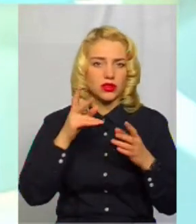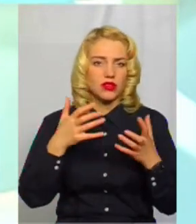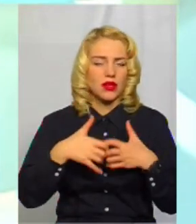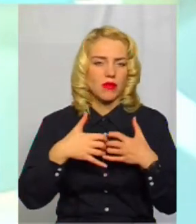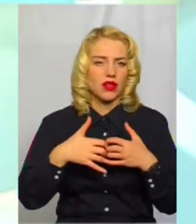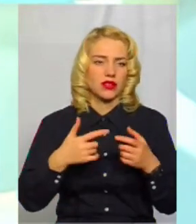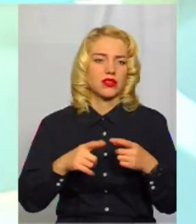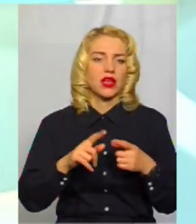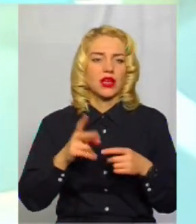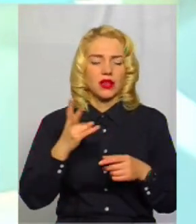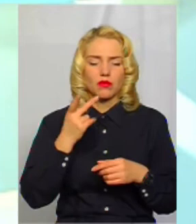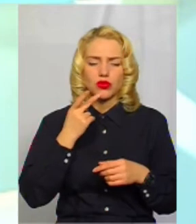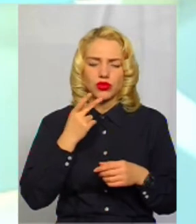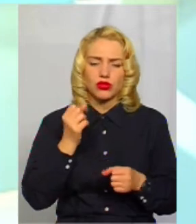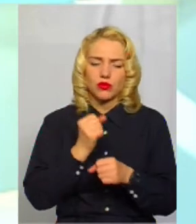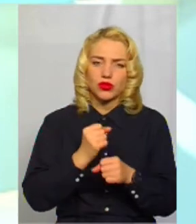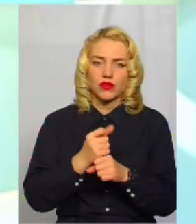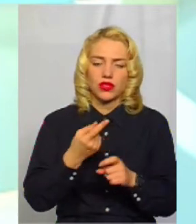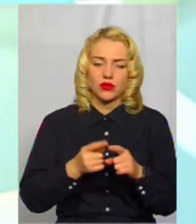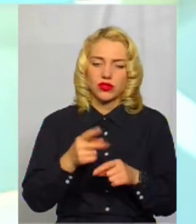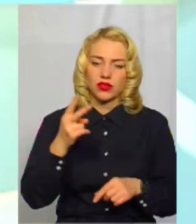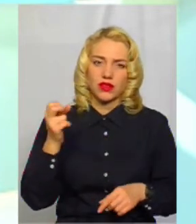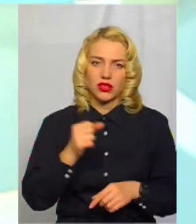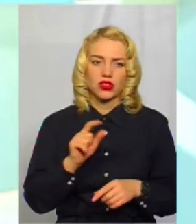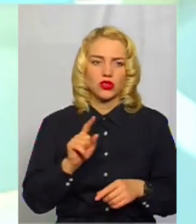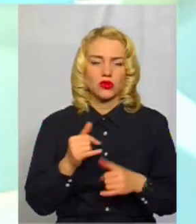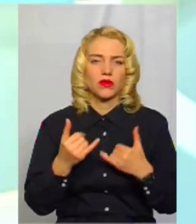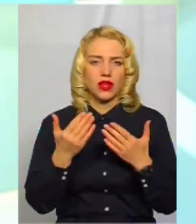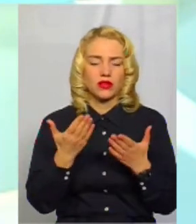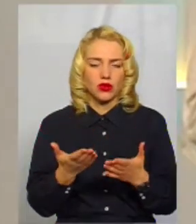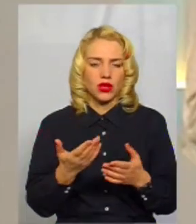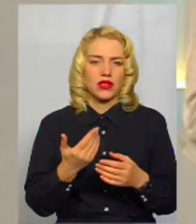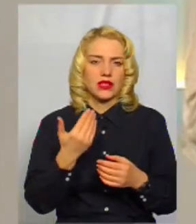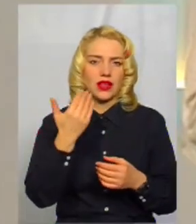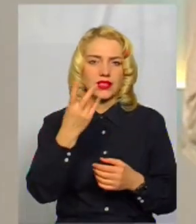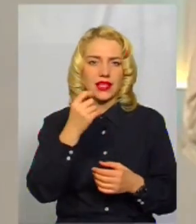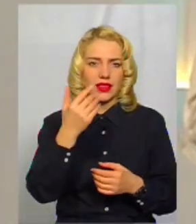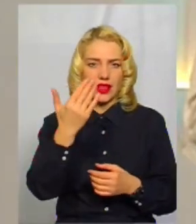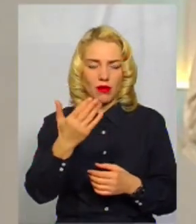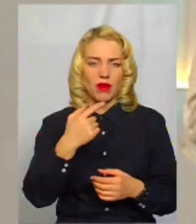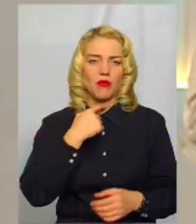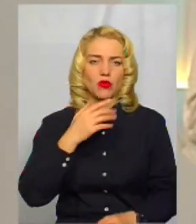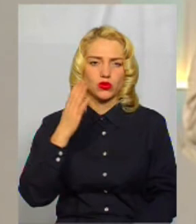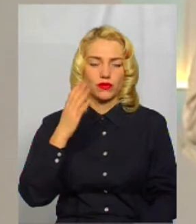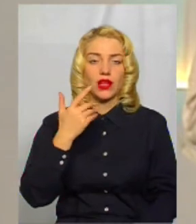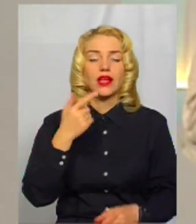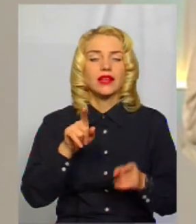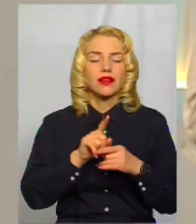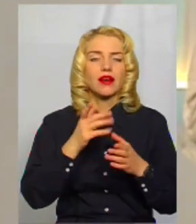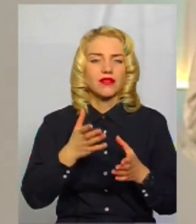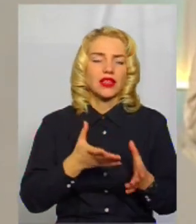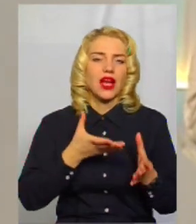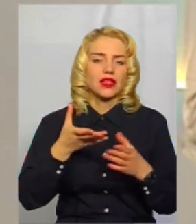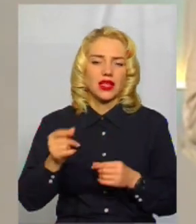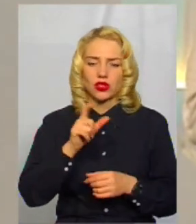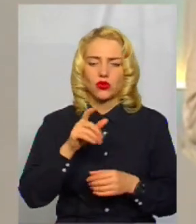постійно працювати цих два тижні для того, щоб за тебе проголосували. Таким чином, ви надихаєте людей не тільки читати, так, а і створювати